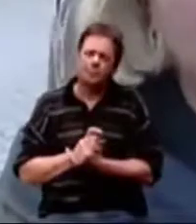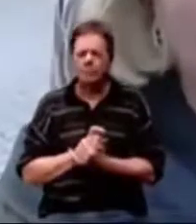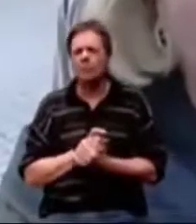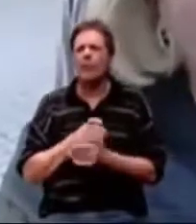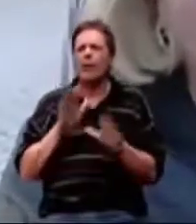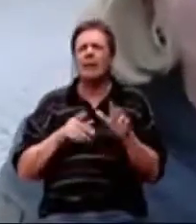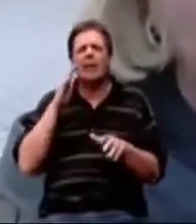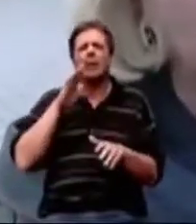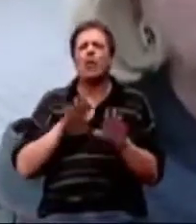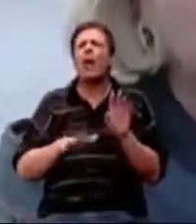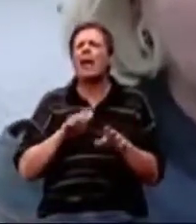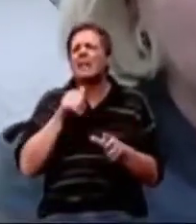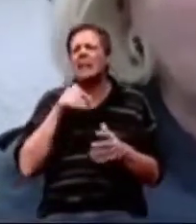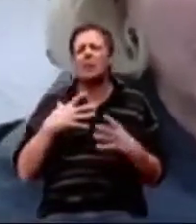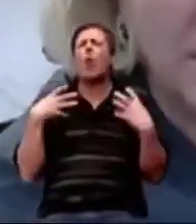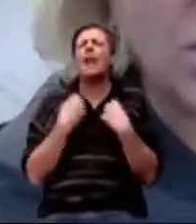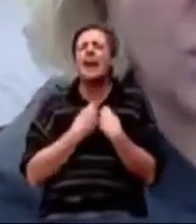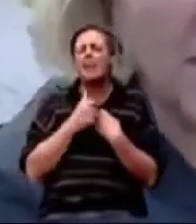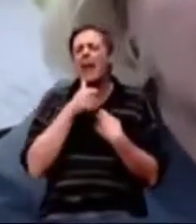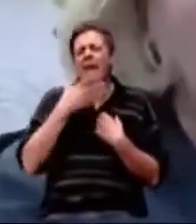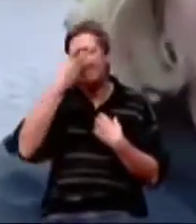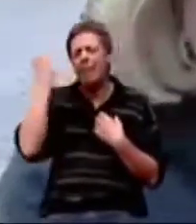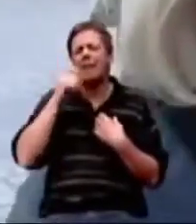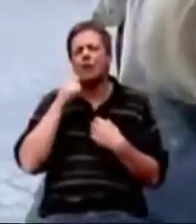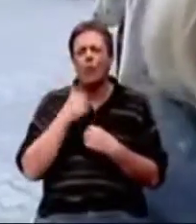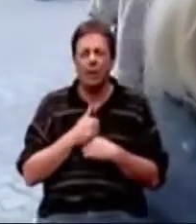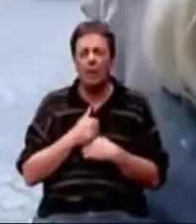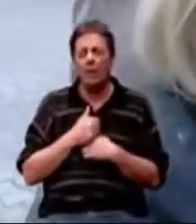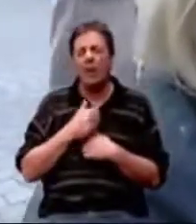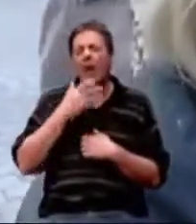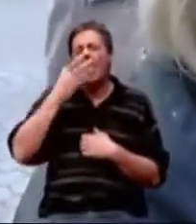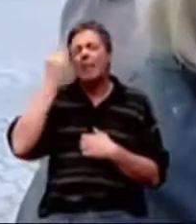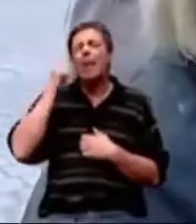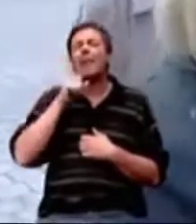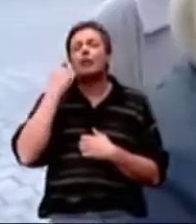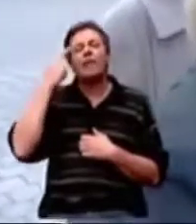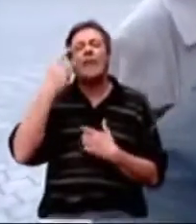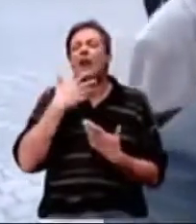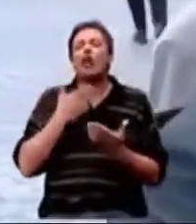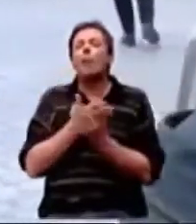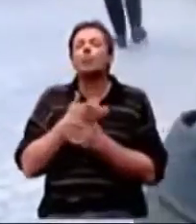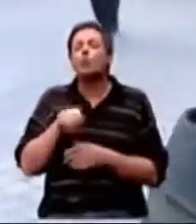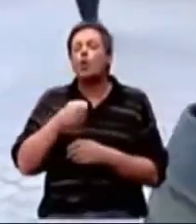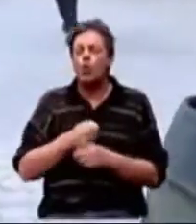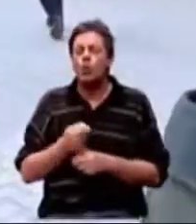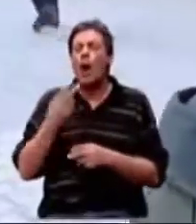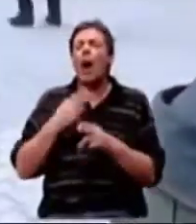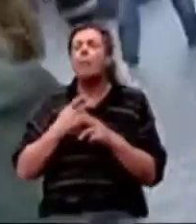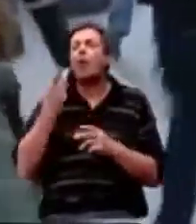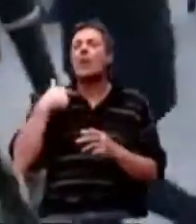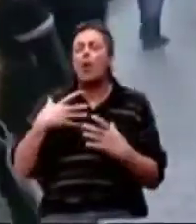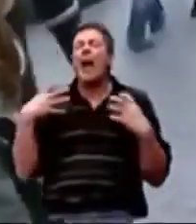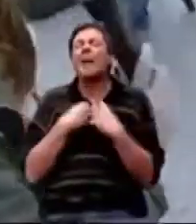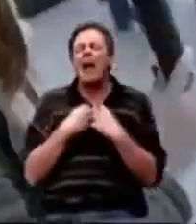demencije? Kaže, dementan čovjek zna čemu služi ključ, a bolestan od Alzheimera ne zna.